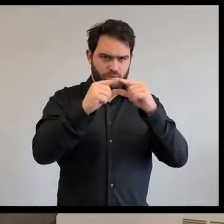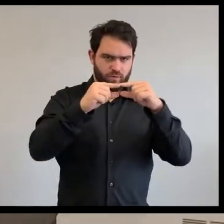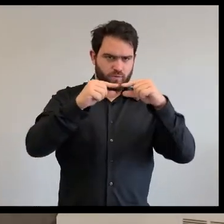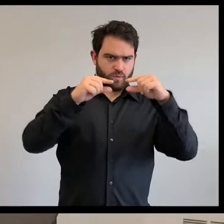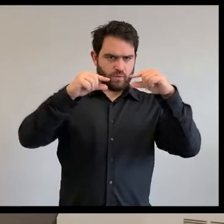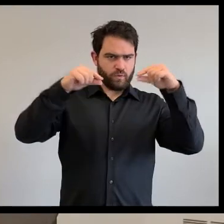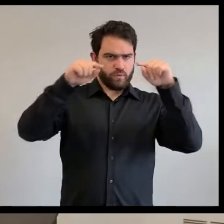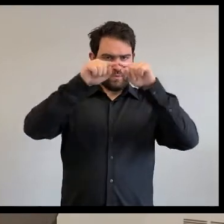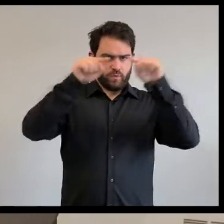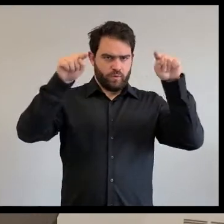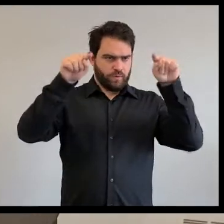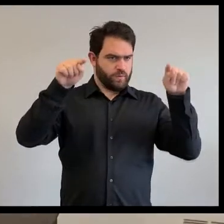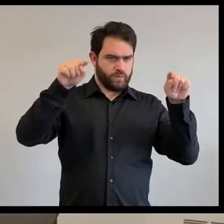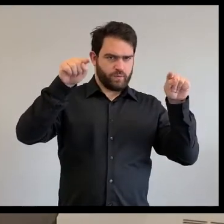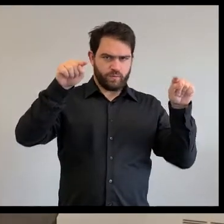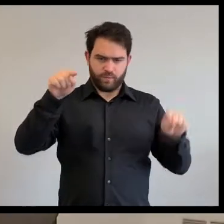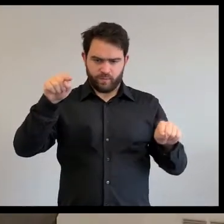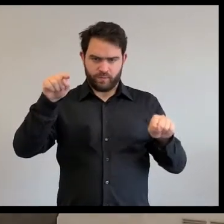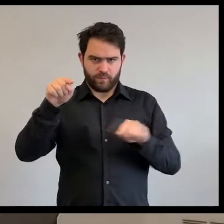Et quand elle était prête,